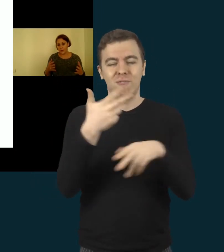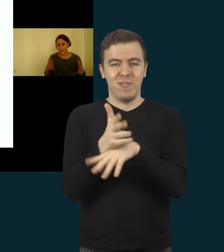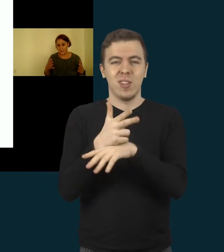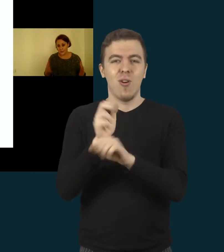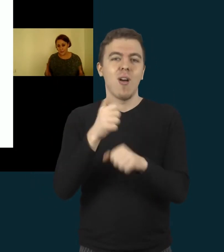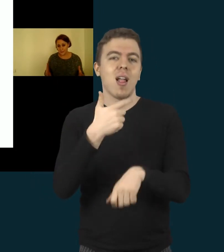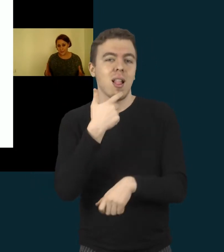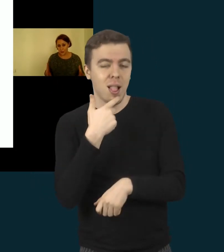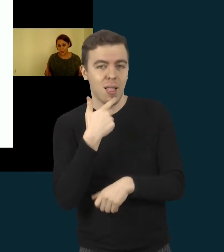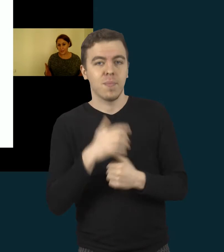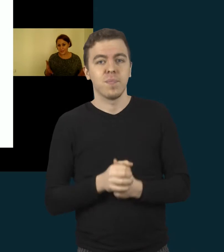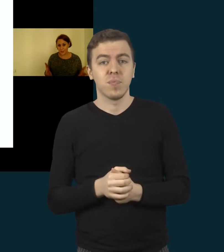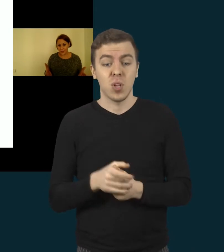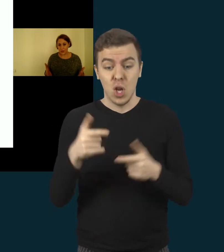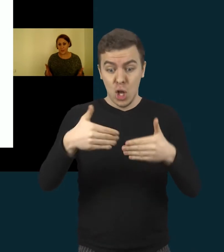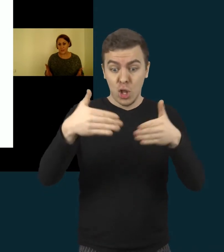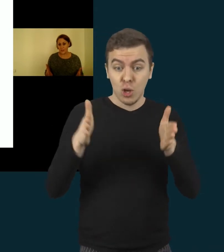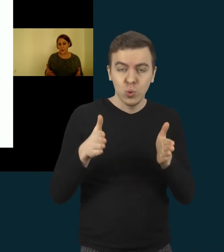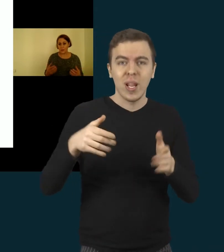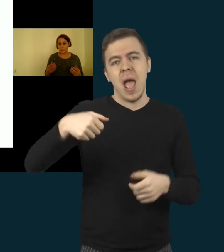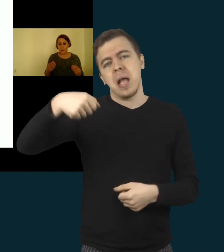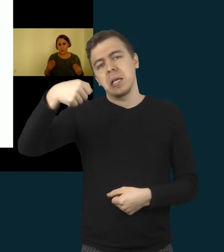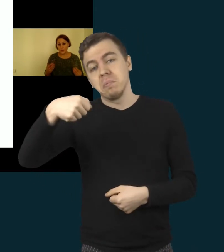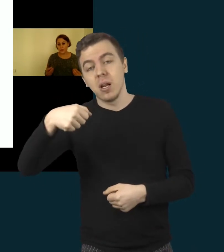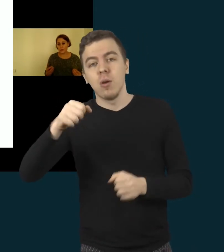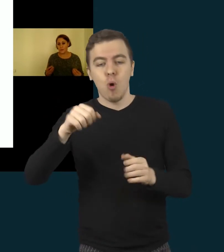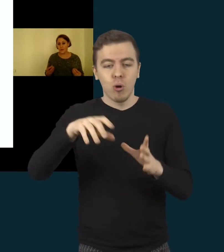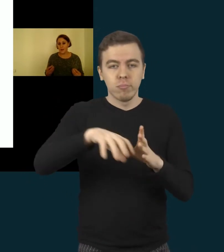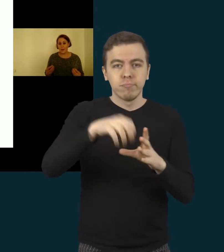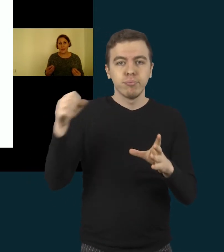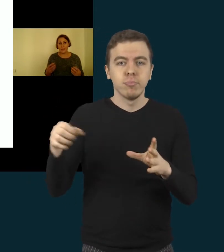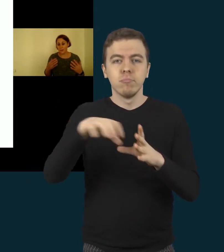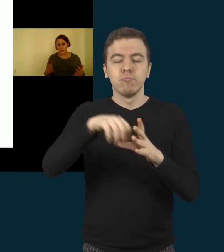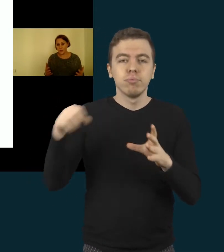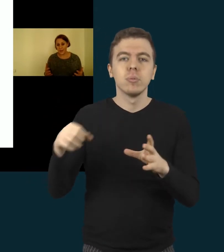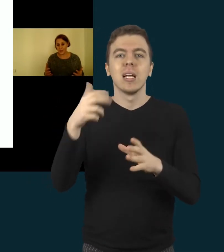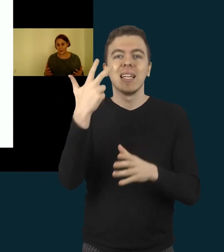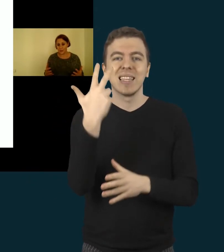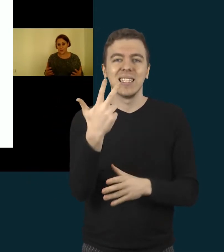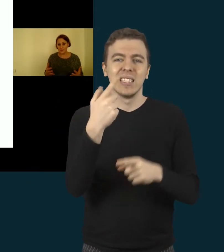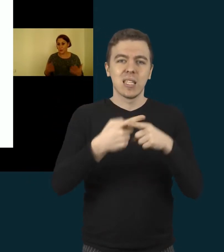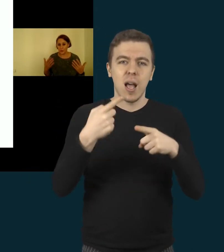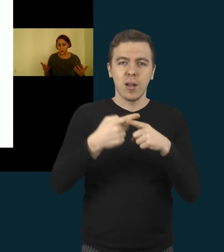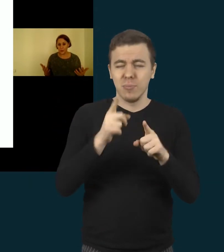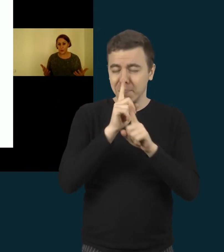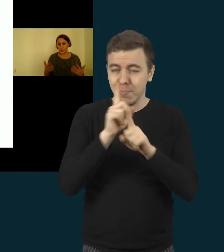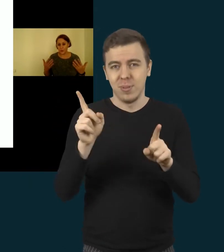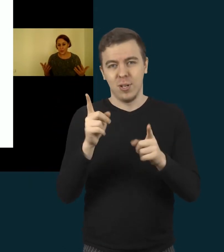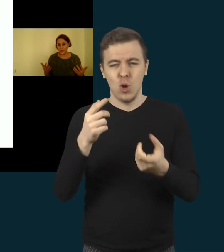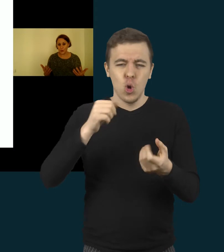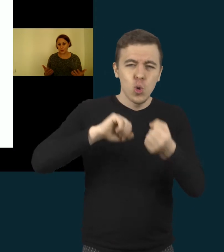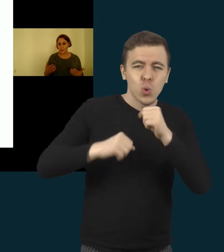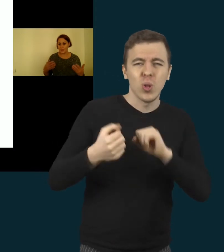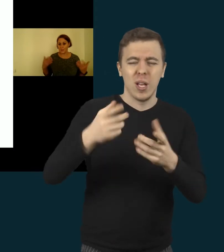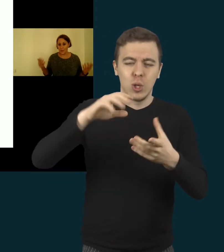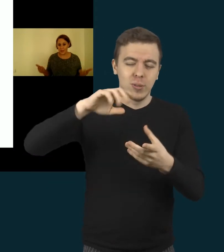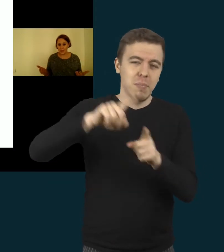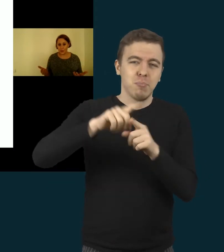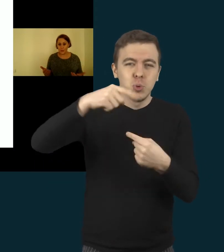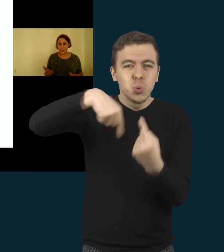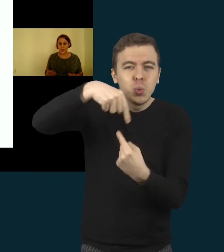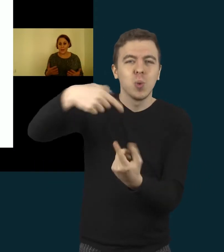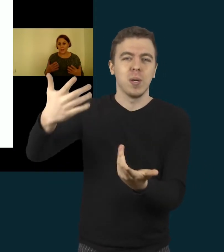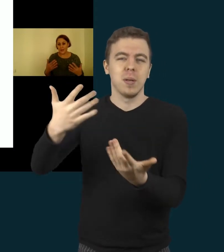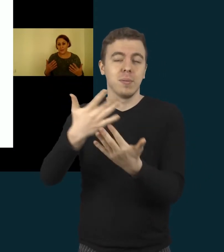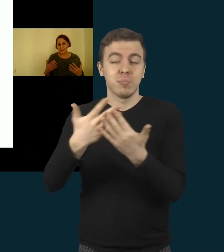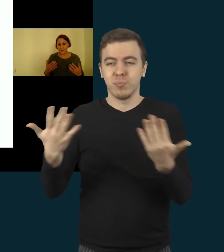dėžutės kibirėlio mes ištrankėm tris tokius nerelius daiktus, judančius, sukančius, bėgančius.